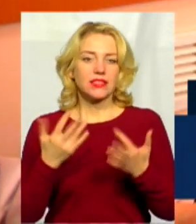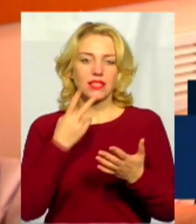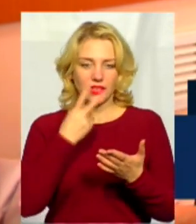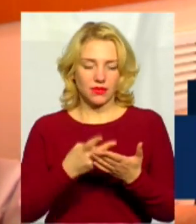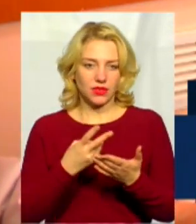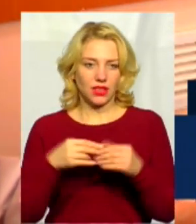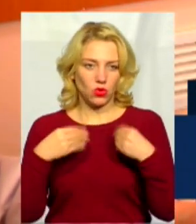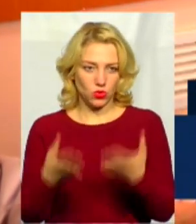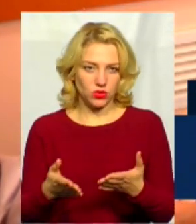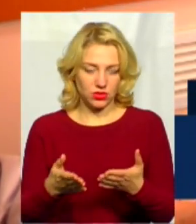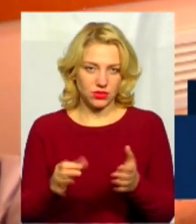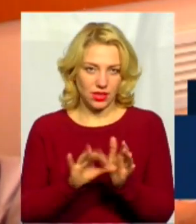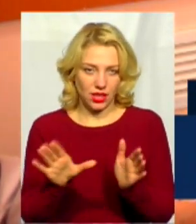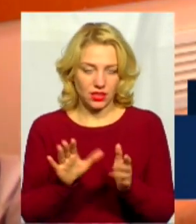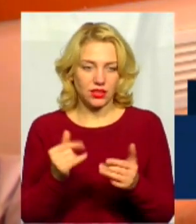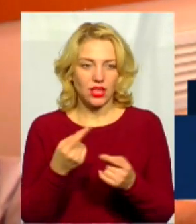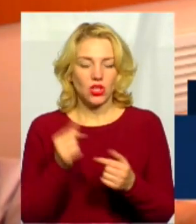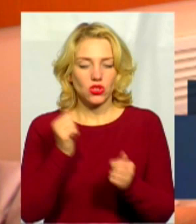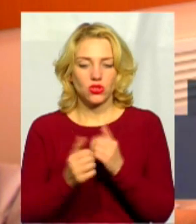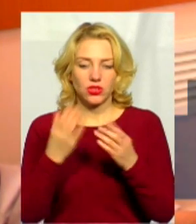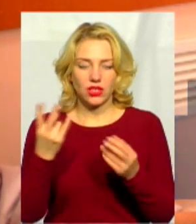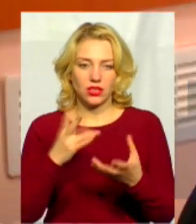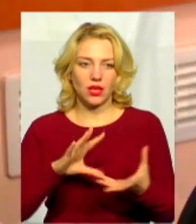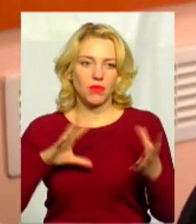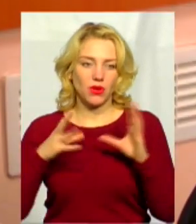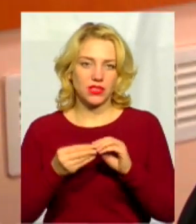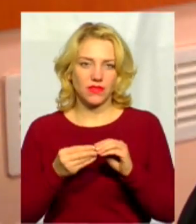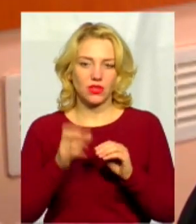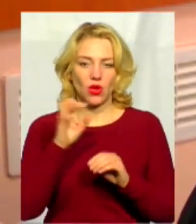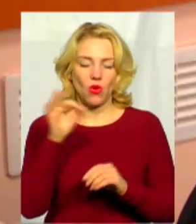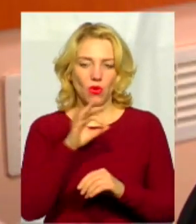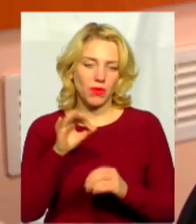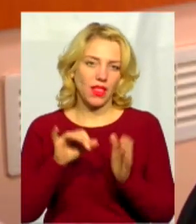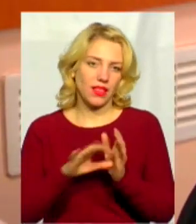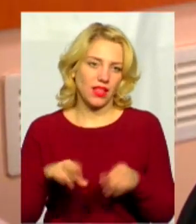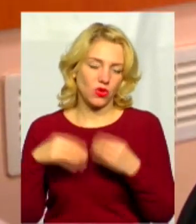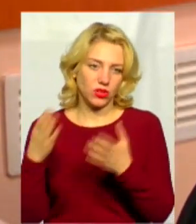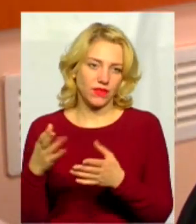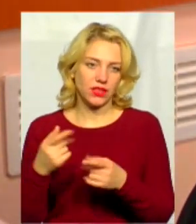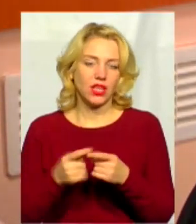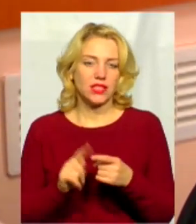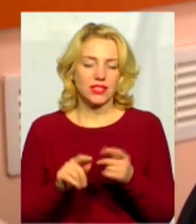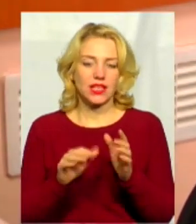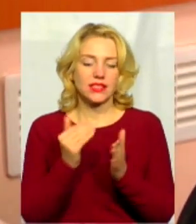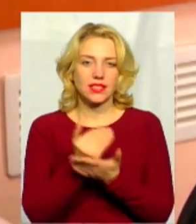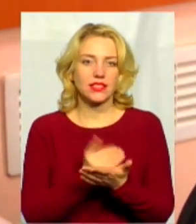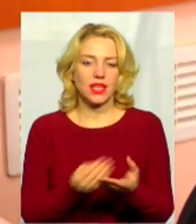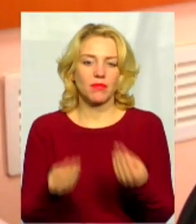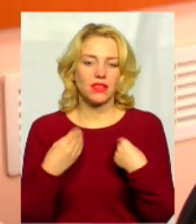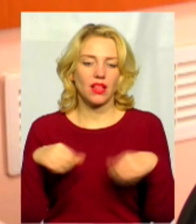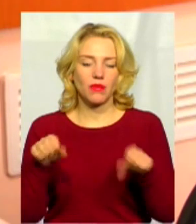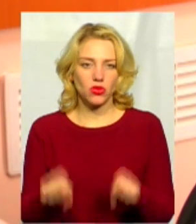моніторимо цю всю, треба щоденно подавати звіти в Обленерго. Ця система нам, окрім генерації, дала ще можливість вести